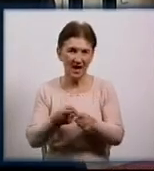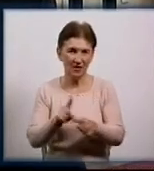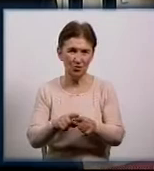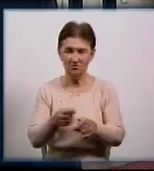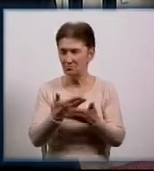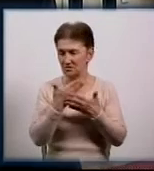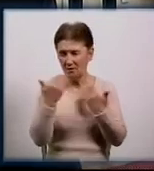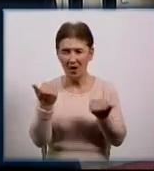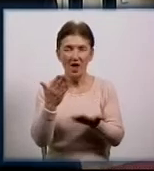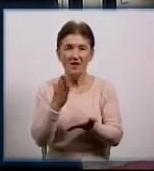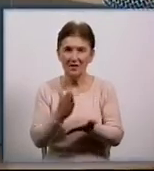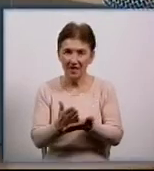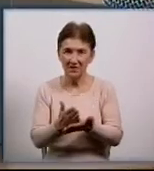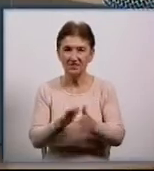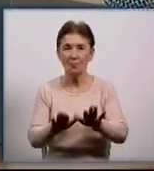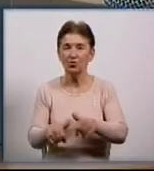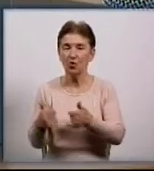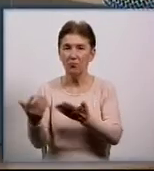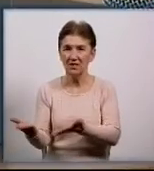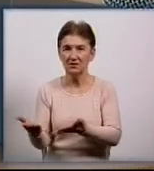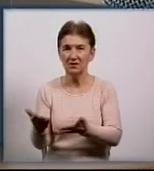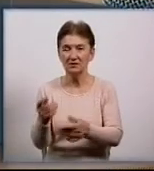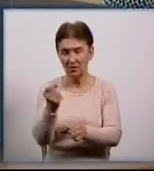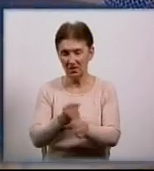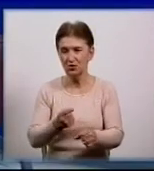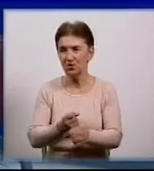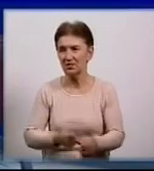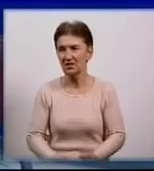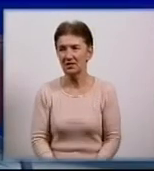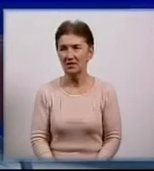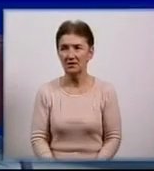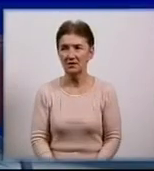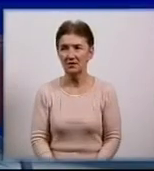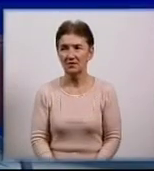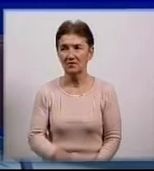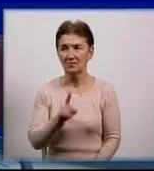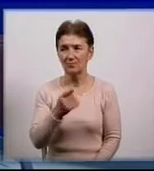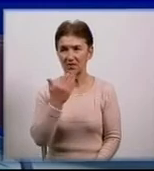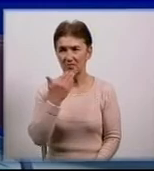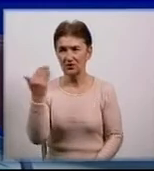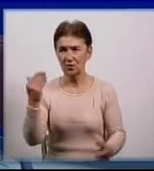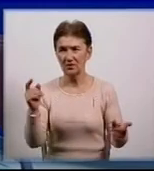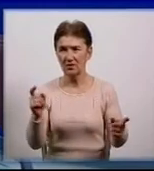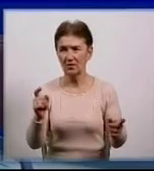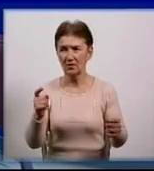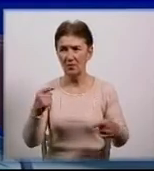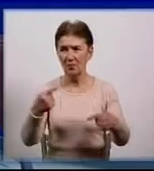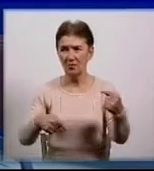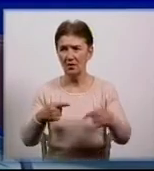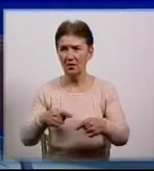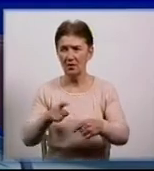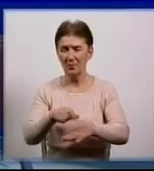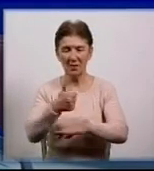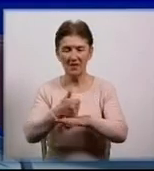є пропозиції, зараз над ними працюють. В останньому поєдинку 26-го туру прем'єр